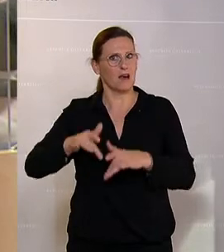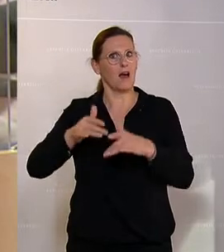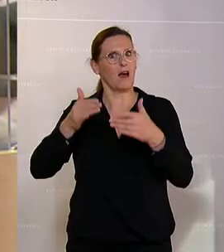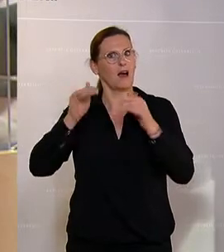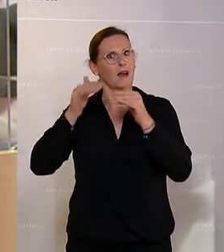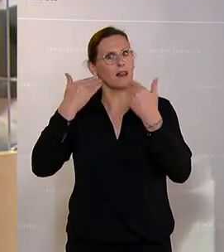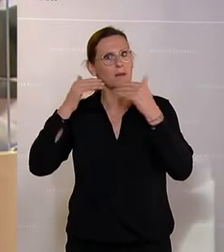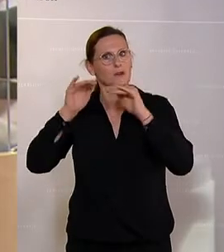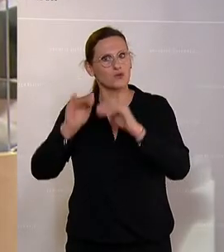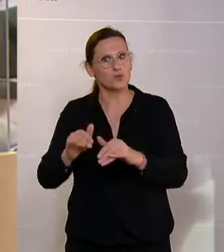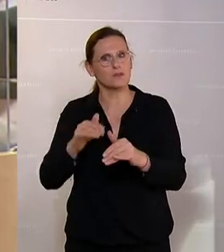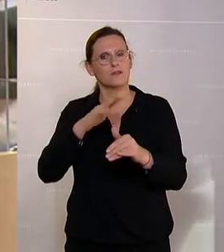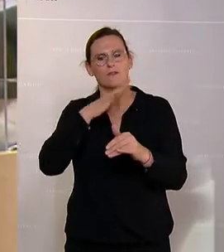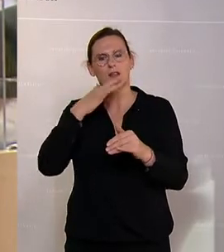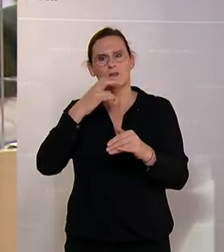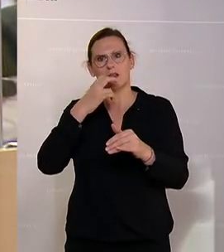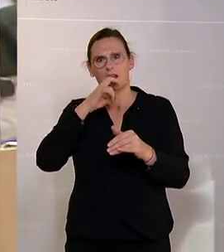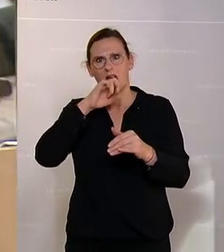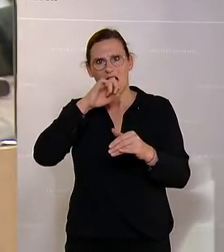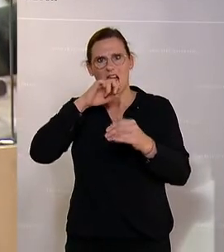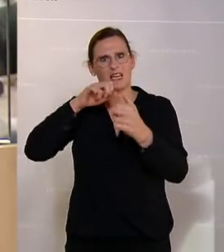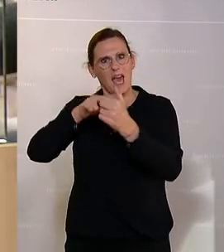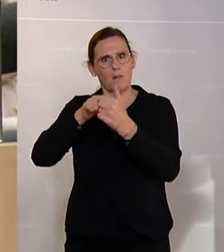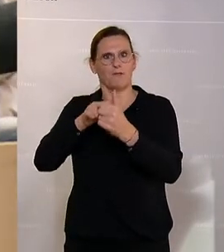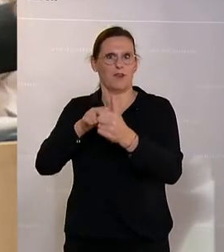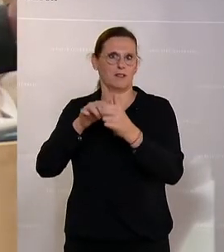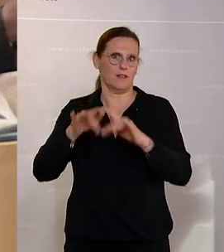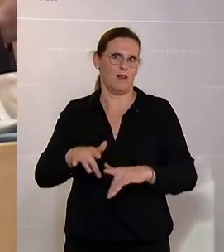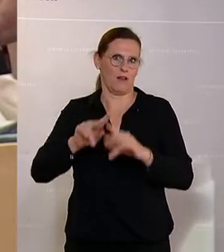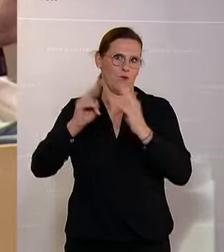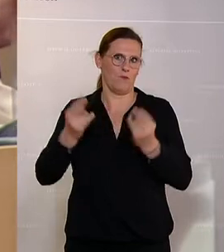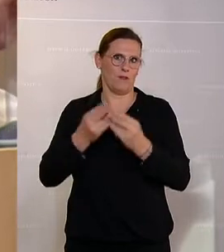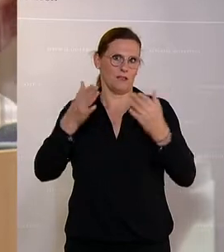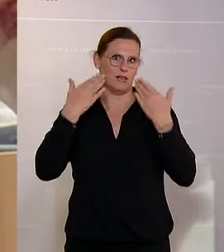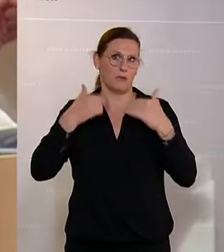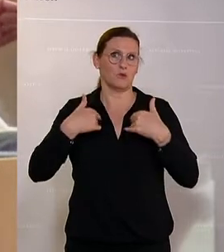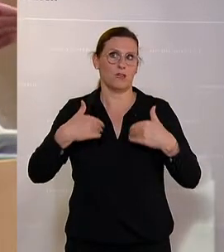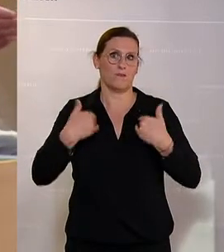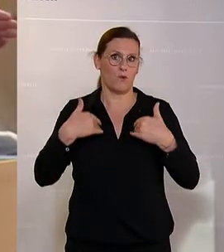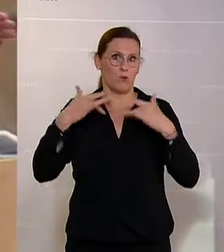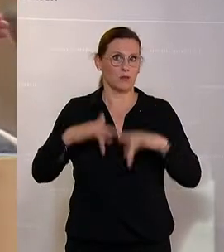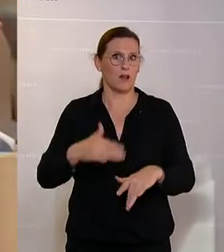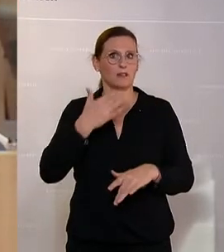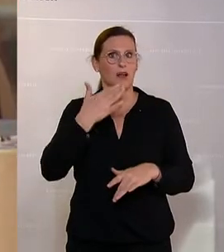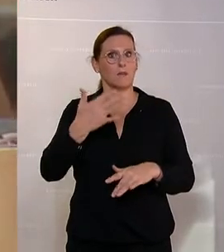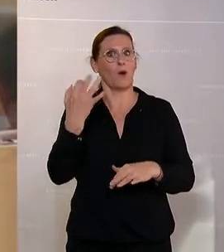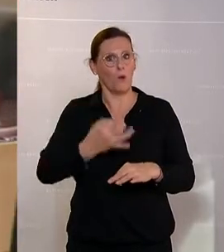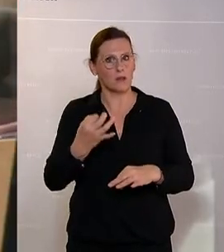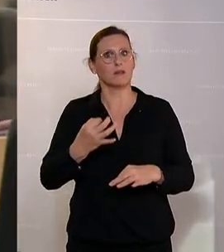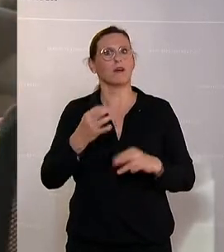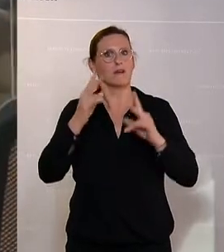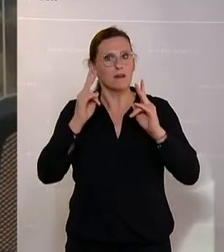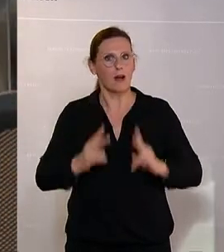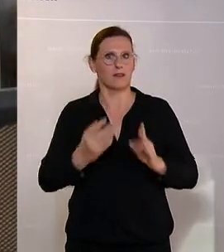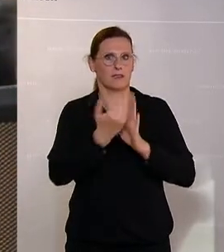hartnäckig für unsere Umwelt und für unser Klima einsetzt. Und ich bin froh und dankbar, dass wir heute über dieses